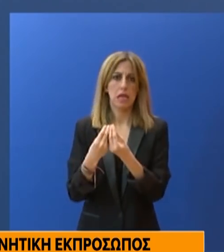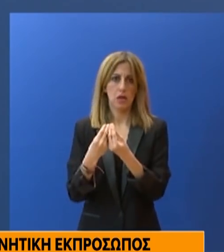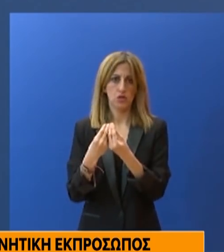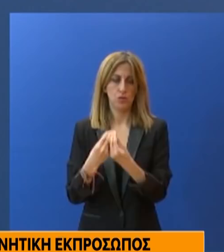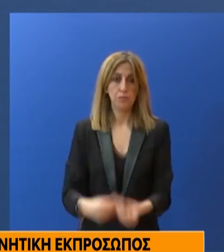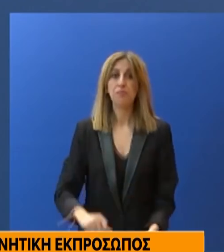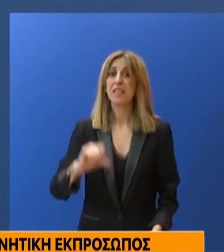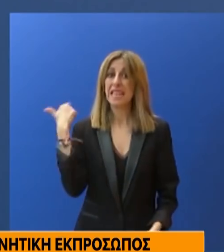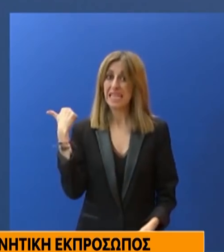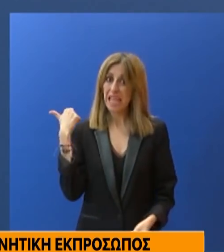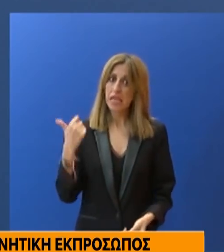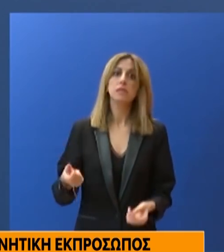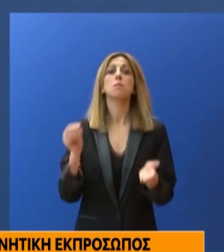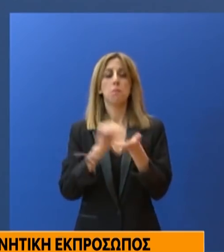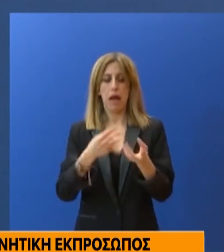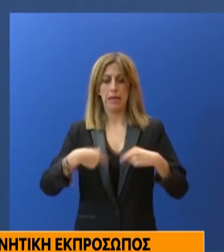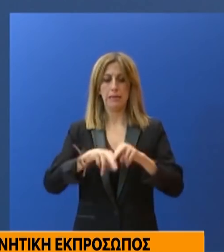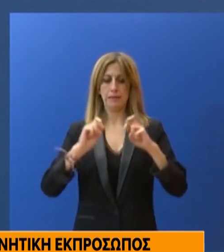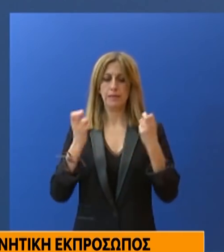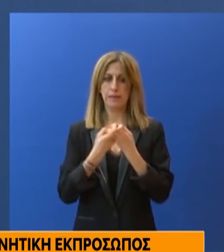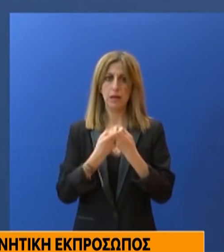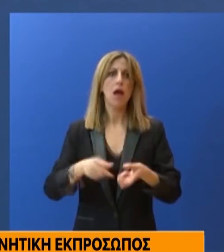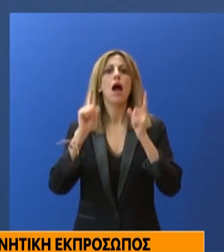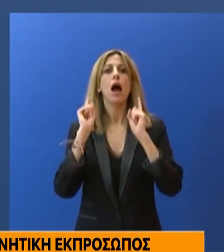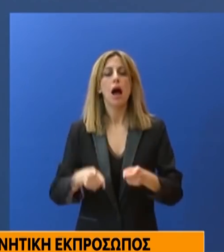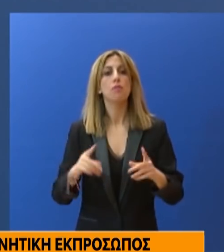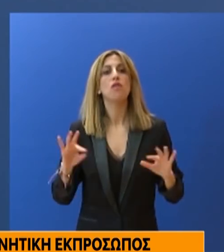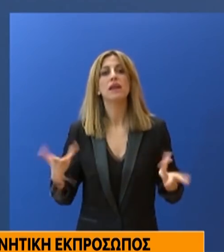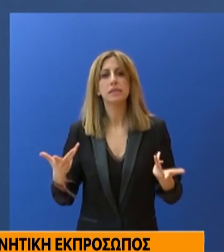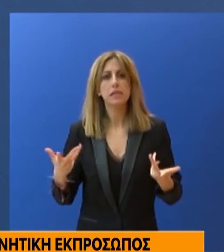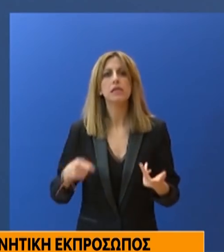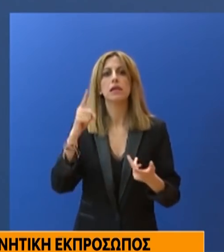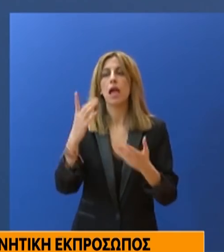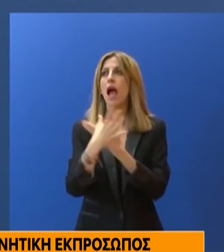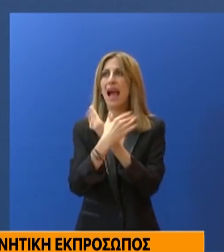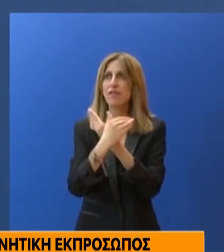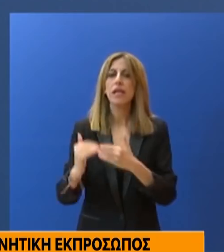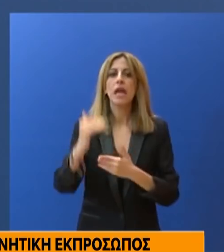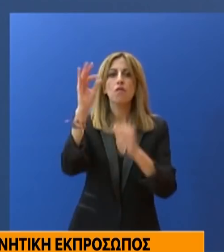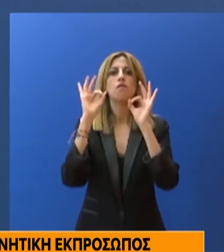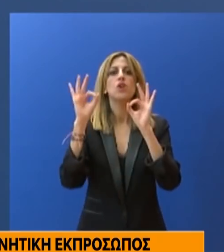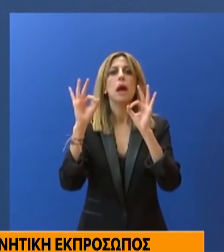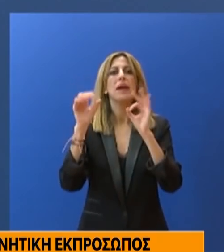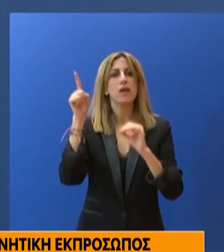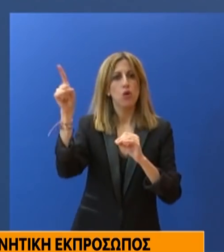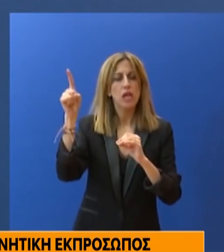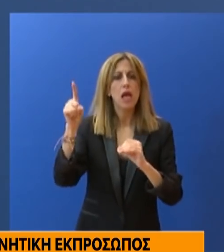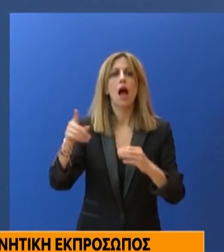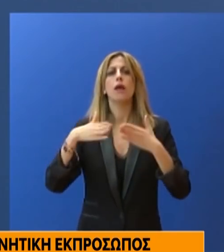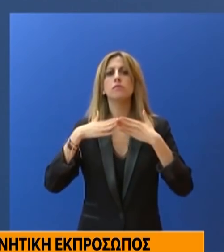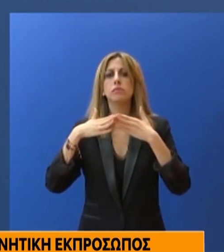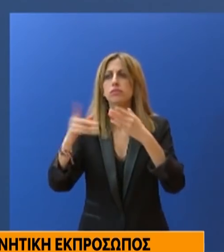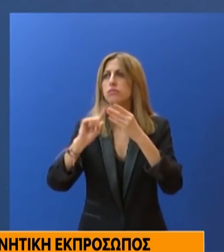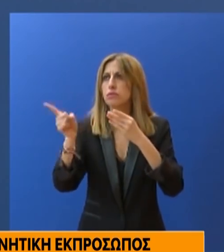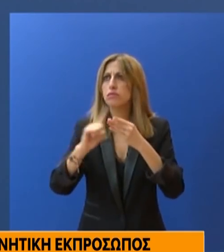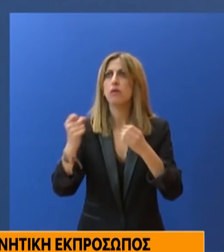σύσκεψη αποφασίστηκαν. Η διακοπή των οδικών θαλάσσιων και αεροπορικών συνδέσεων με την Αλβανία και τη Βόρεια Μακεδονία με